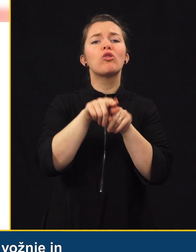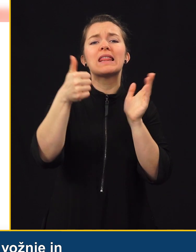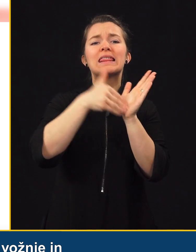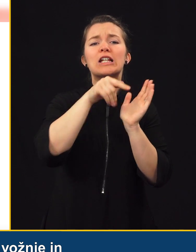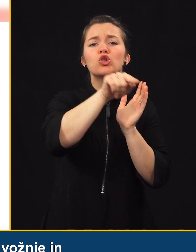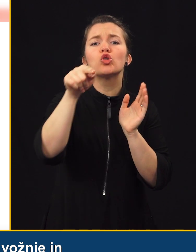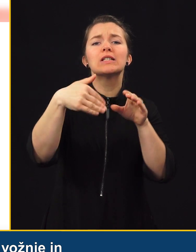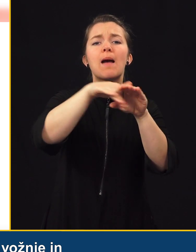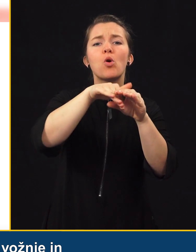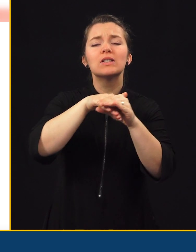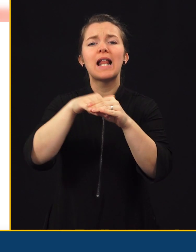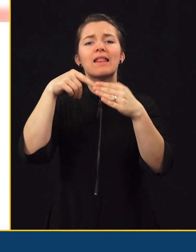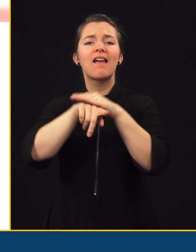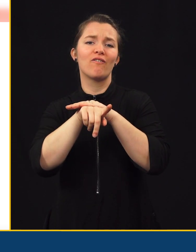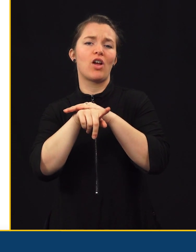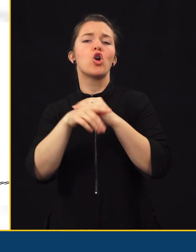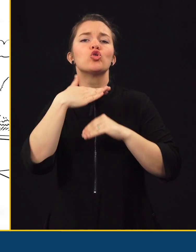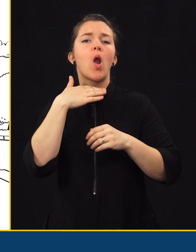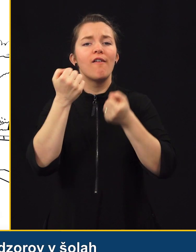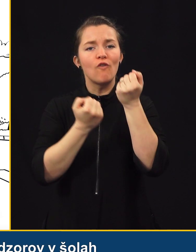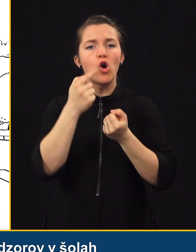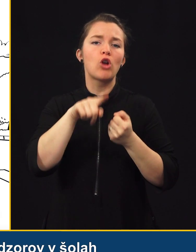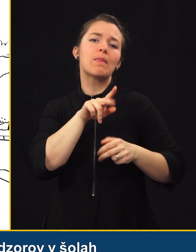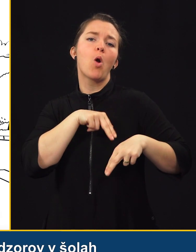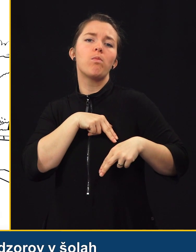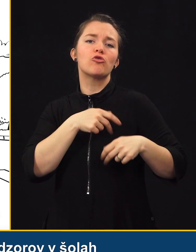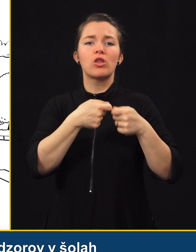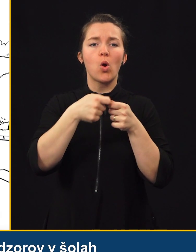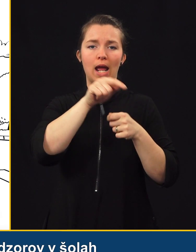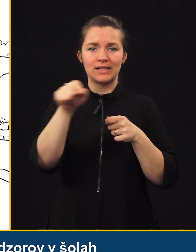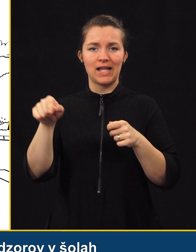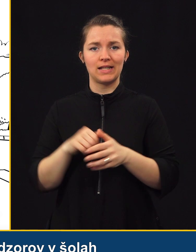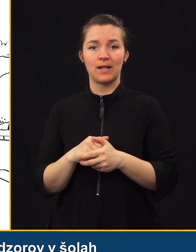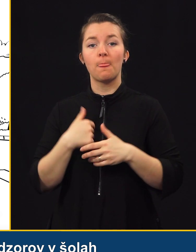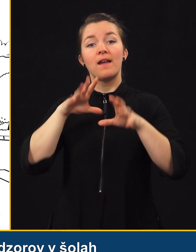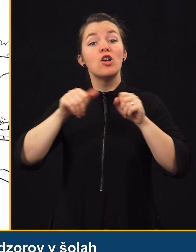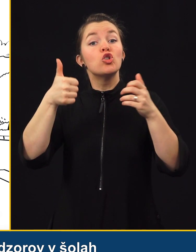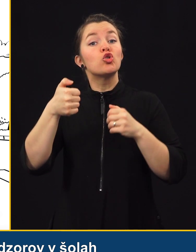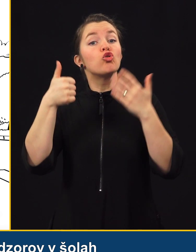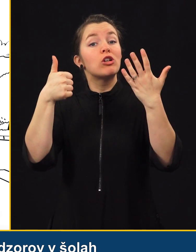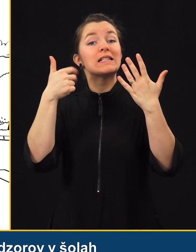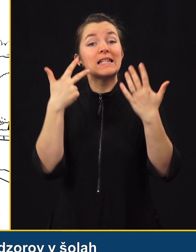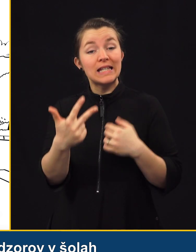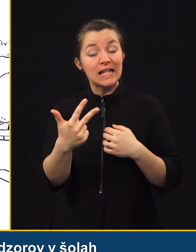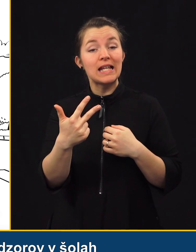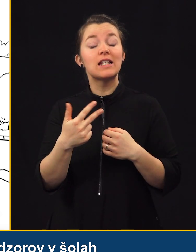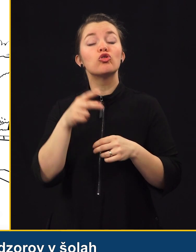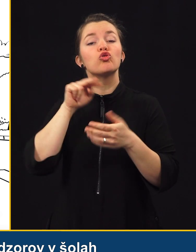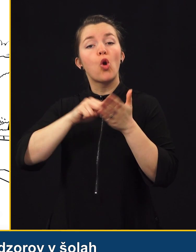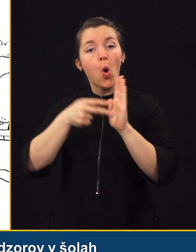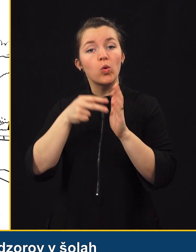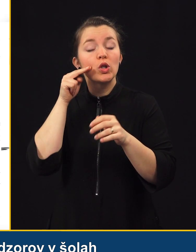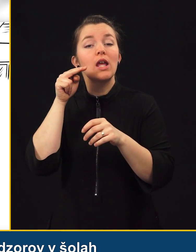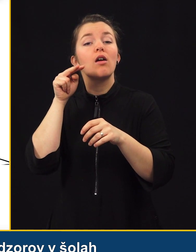in pooblaščenih organizacij. Izvedli smo 136 strokovnih nadzorov v šolah vožnje in pooblaščenih